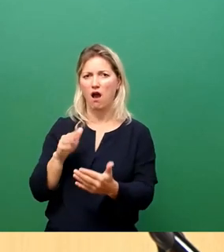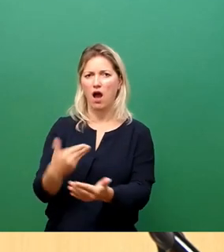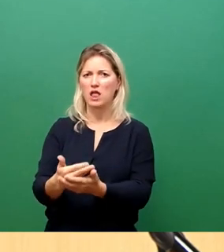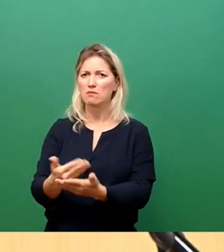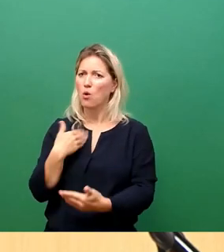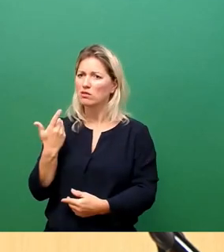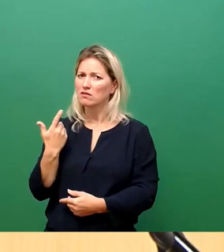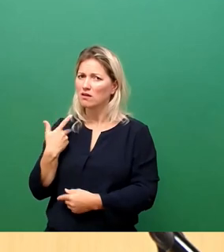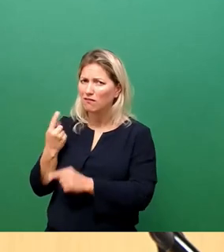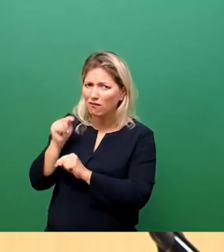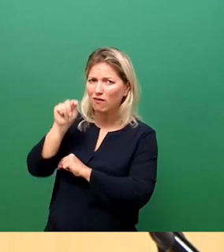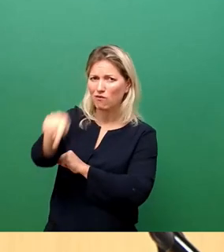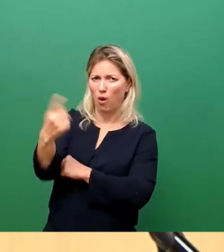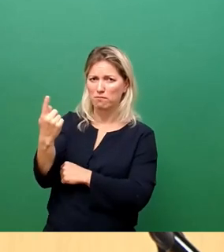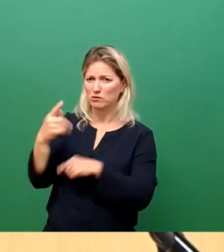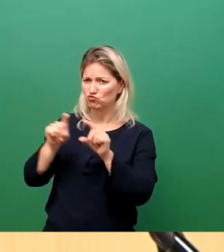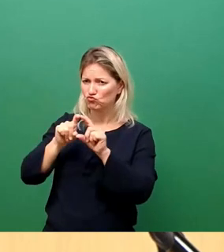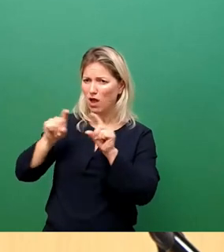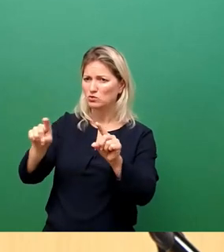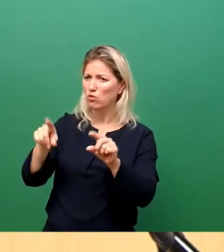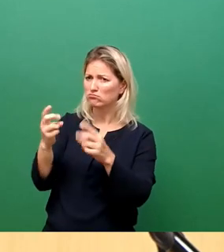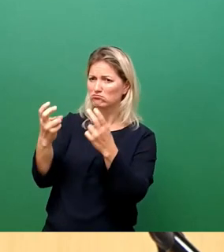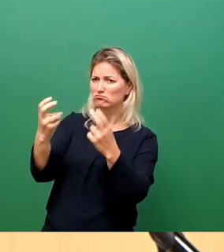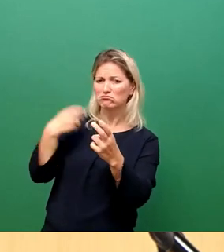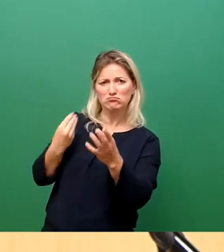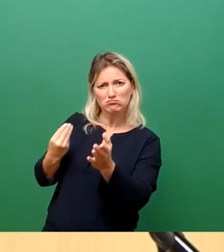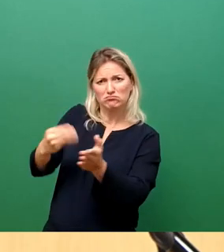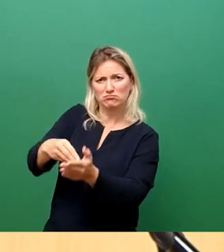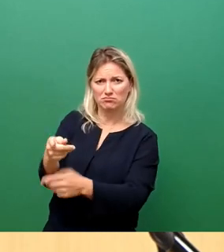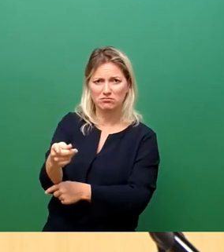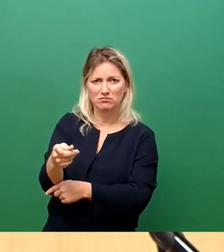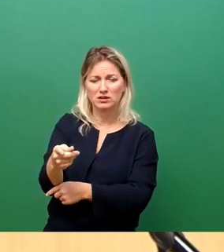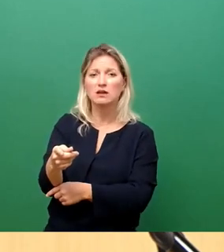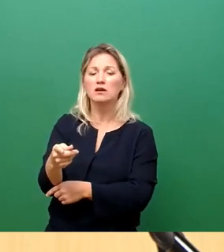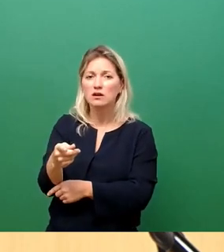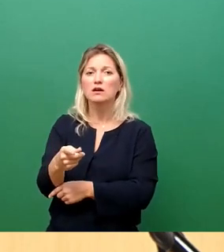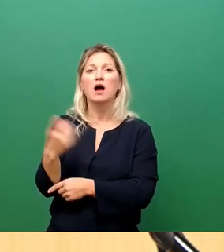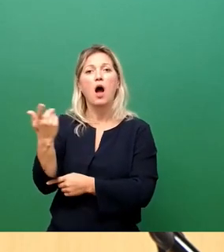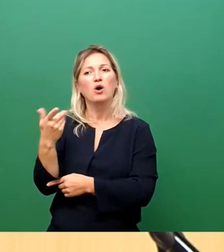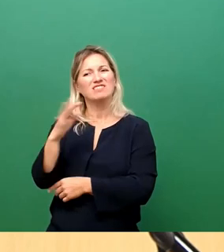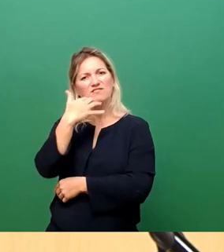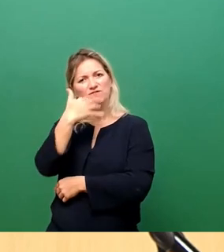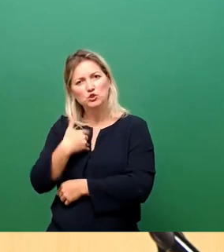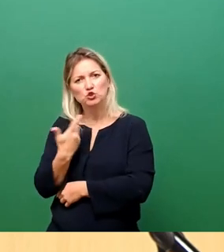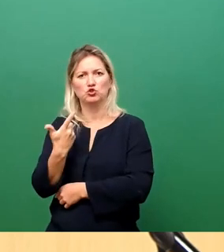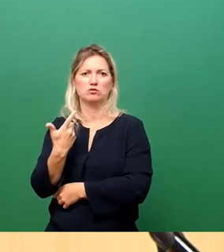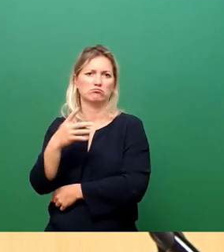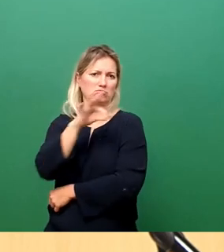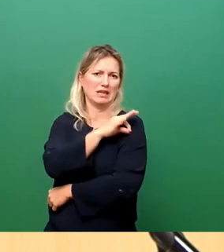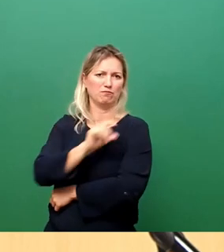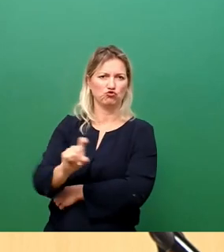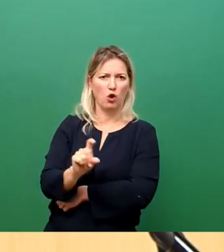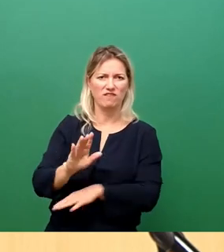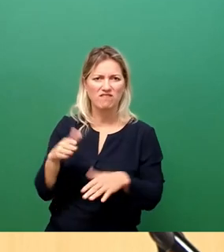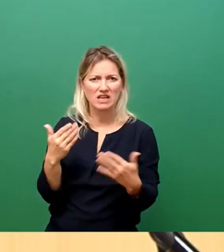Bereichen, durch zur Verfügungstellung der Impfstoffe, die sie sich wünschten, mittlerweile auch den Impfstoff